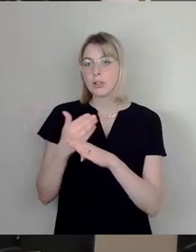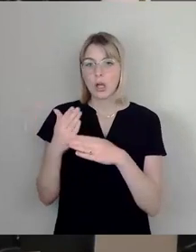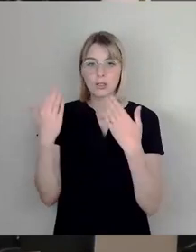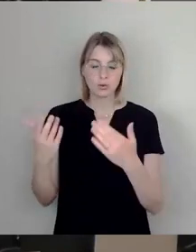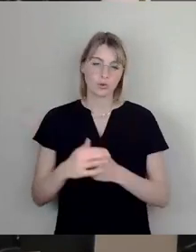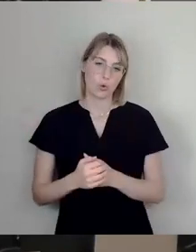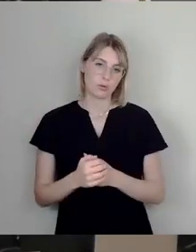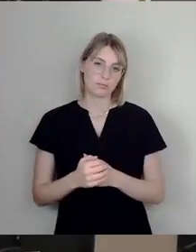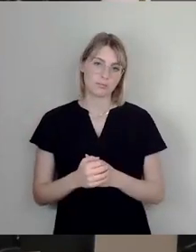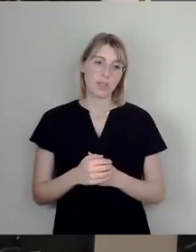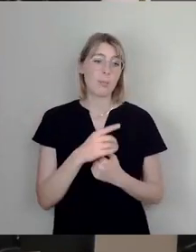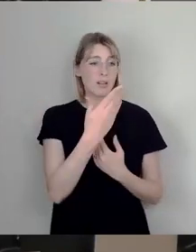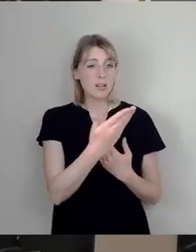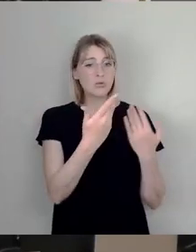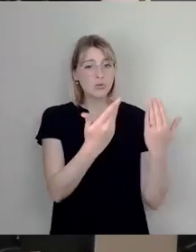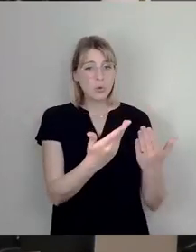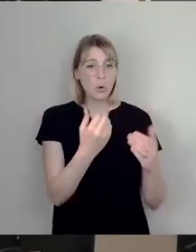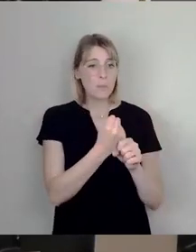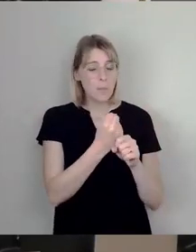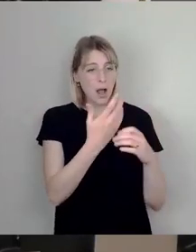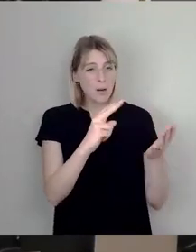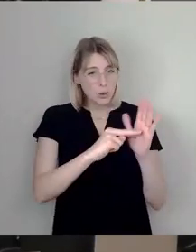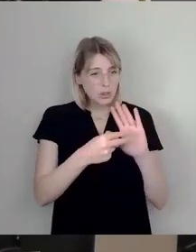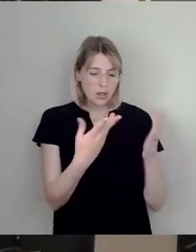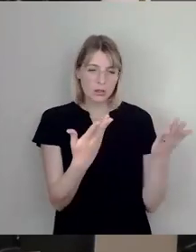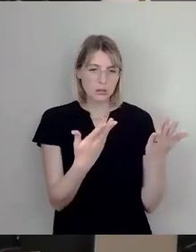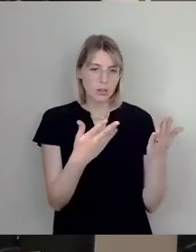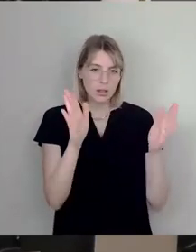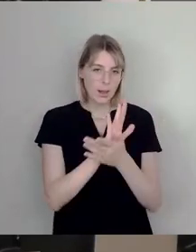wie Sie das hier machen, funktioniert das nicht.